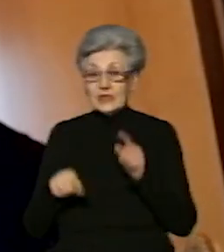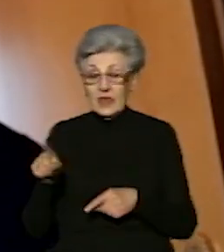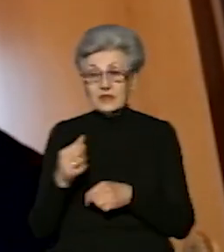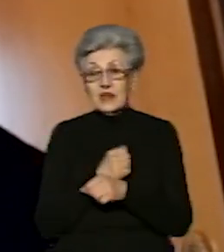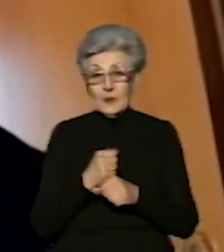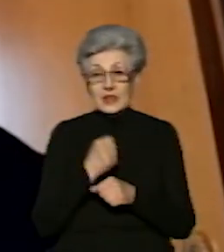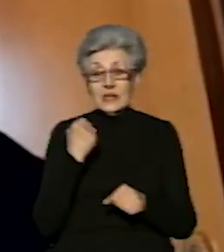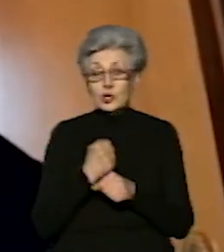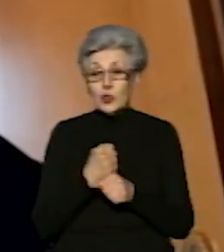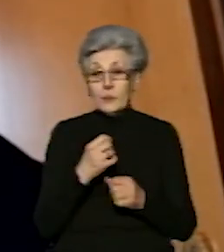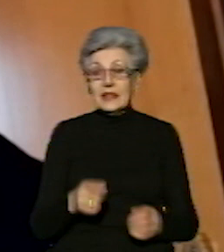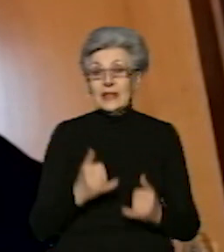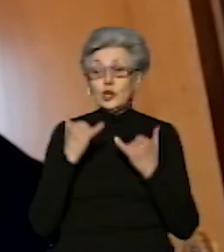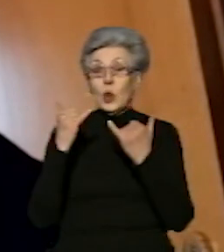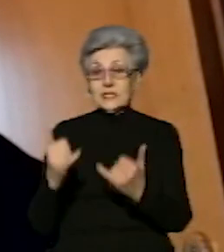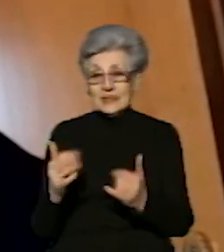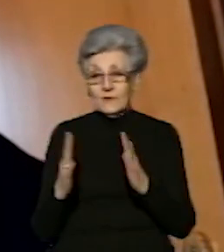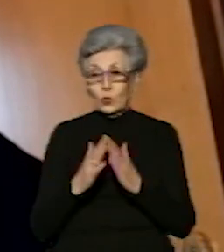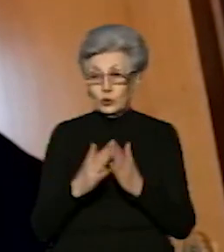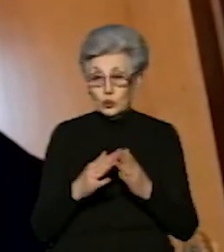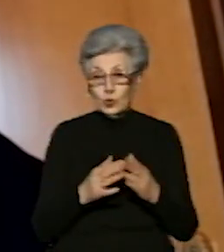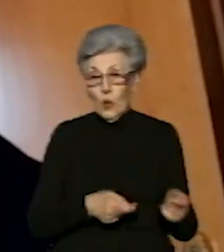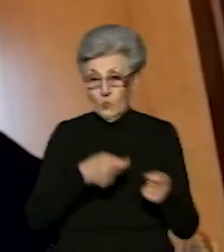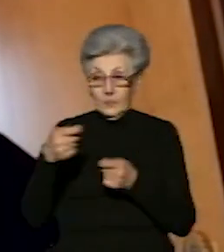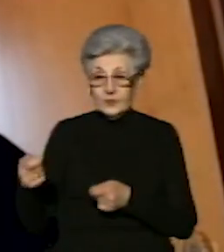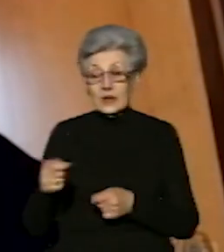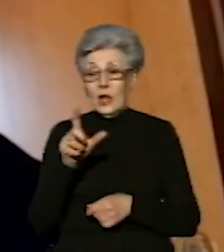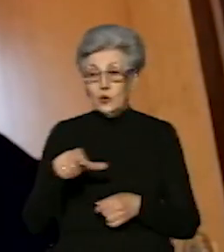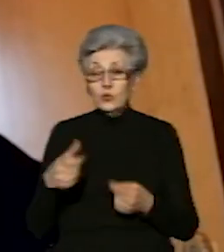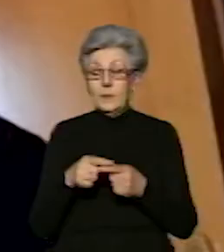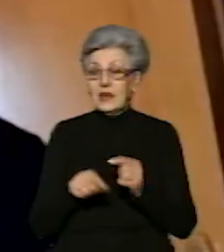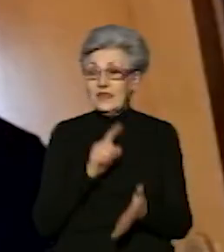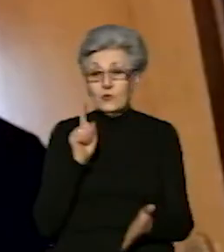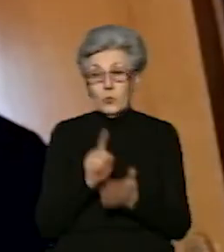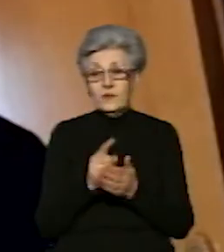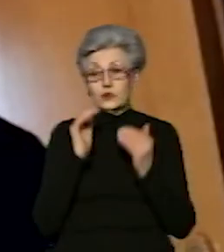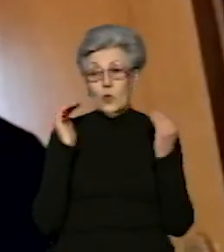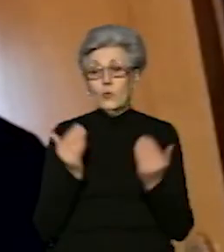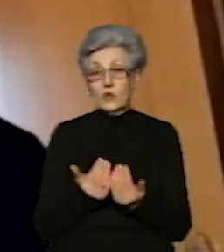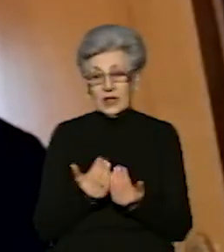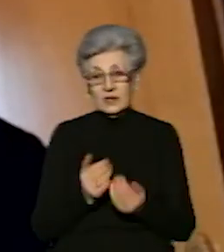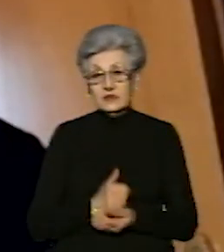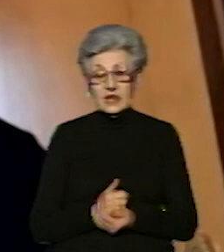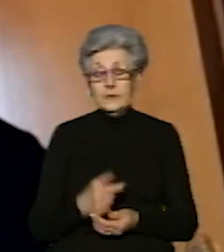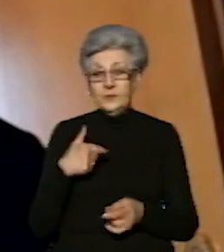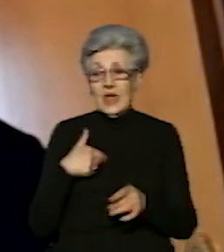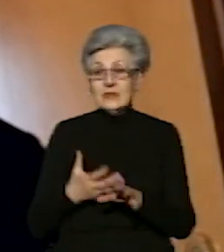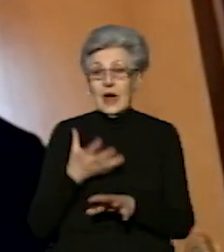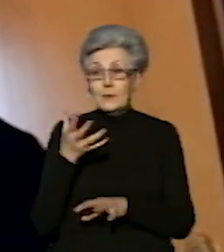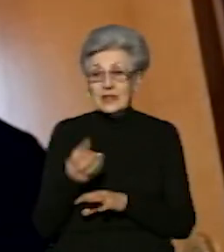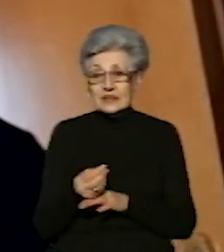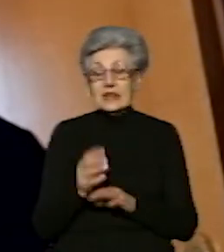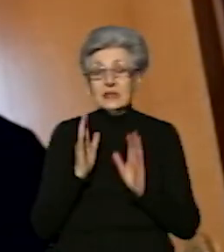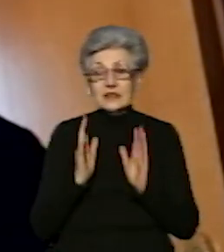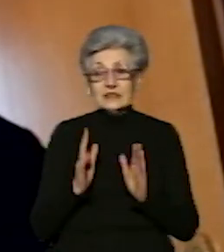зробили доставку безкоштовно людям, які в обов'язковому карантині. Платила я тільки за тікет. Тікет